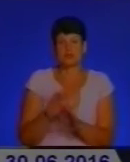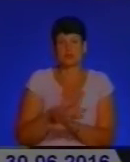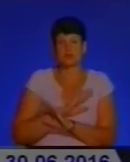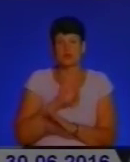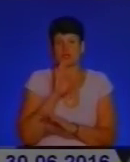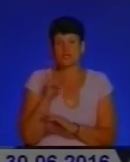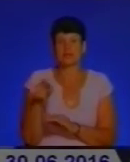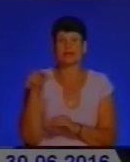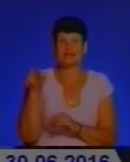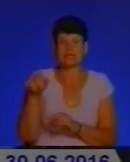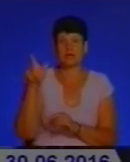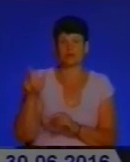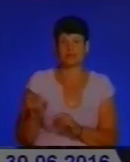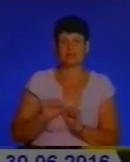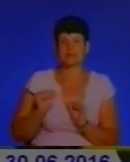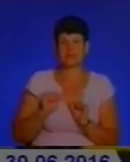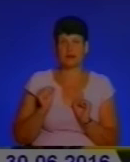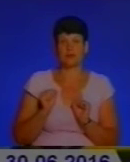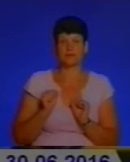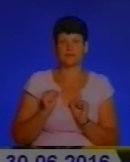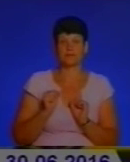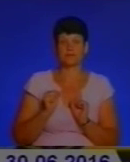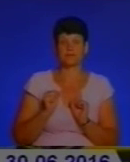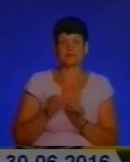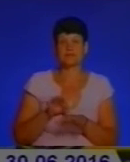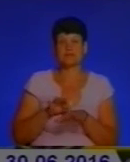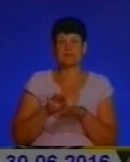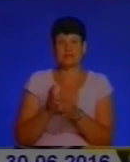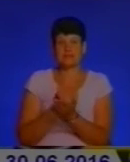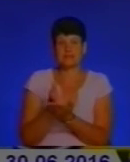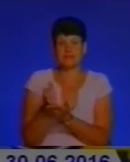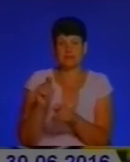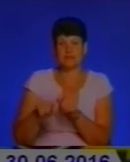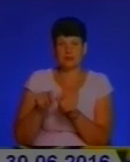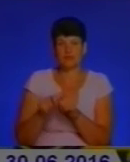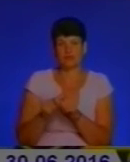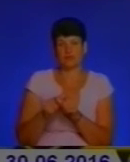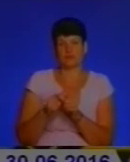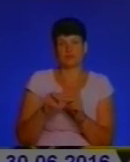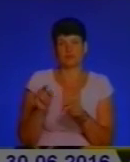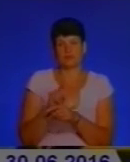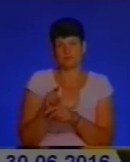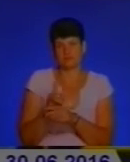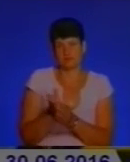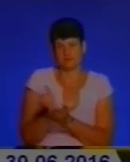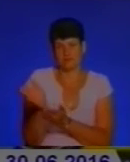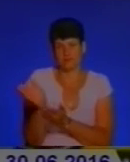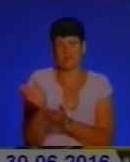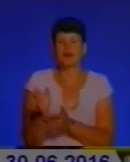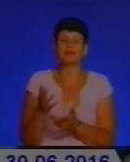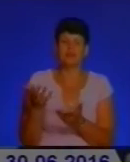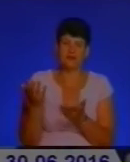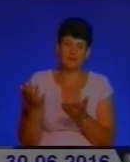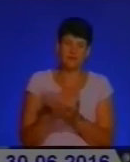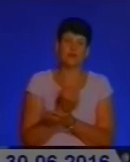особа намагалася навести слідство в нахідний шлях. Однак проведеними заходами вдалося